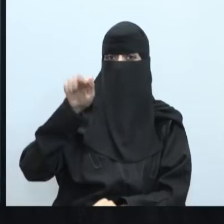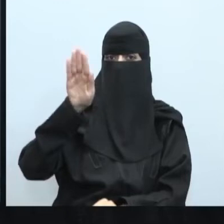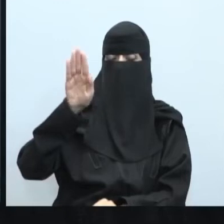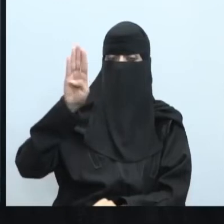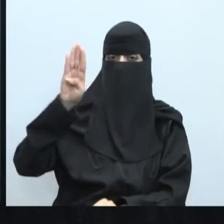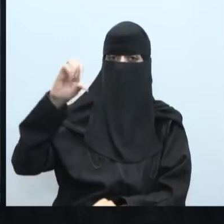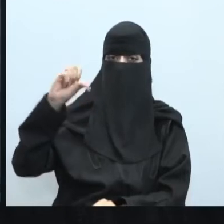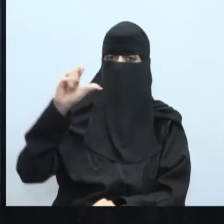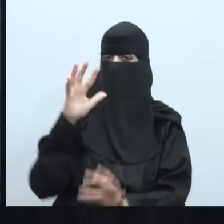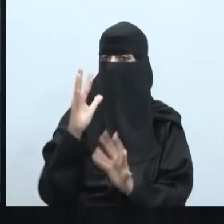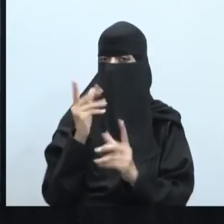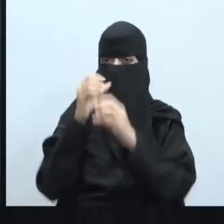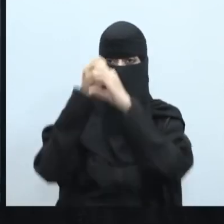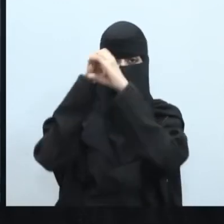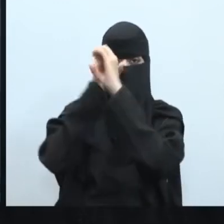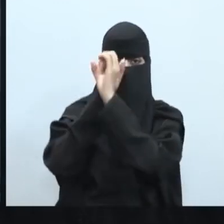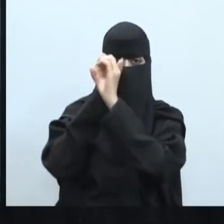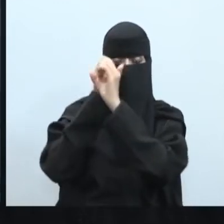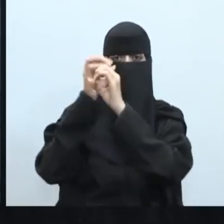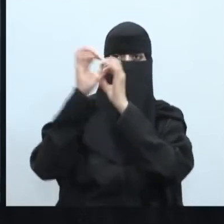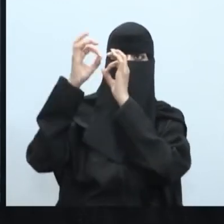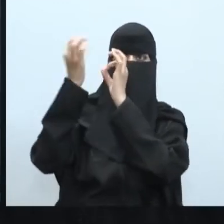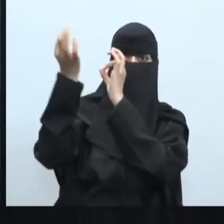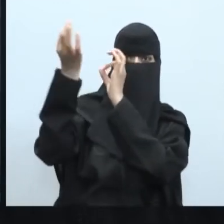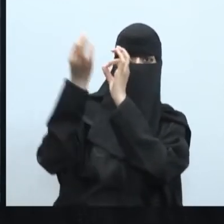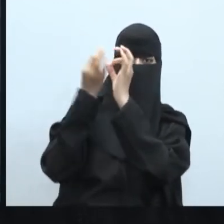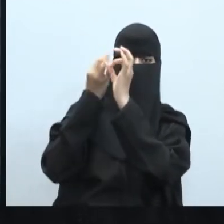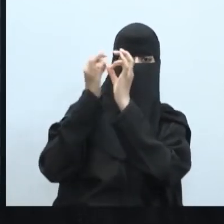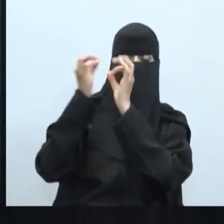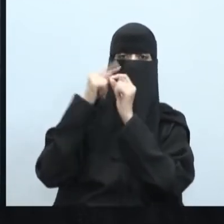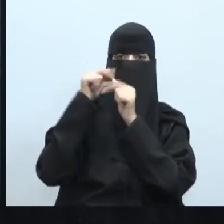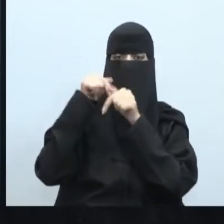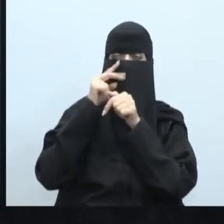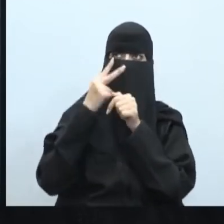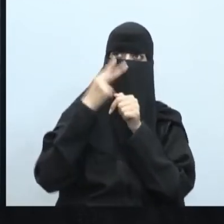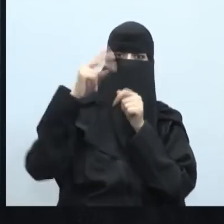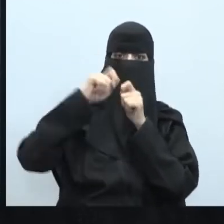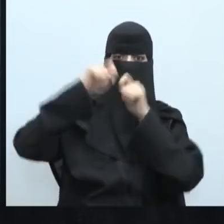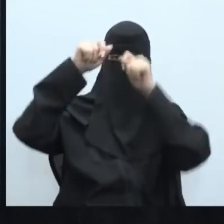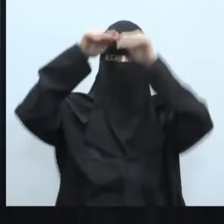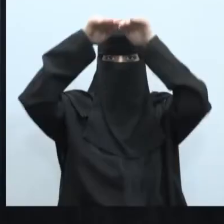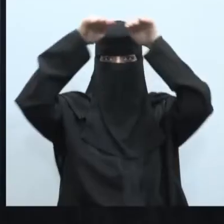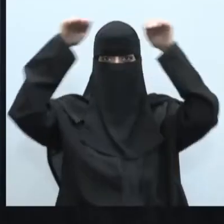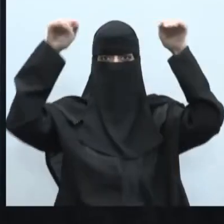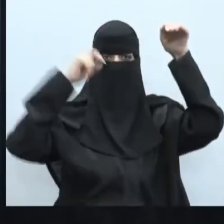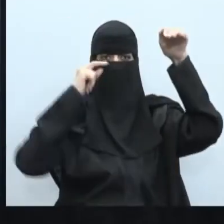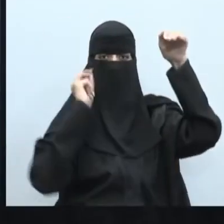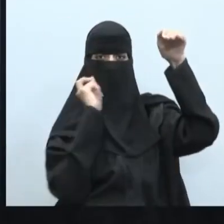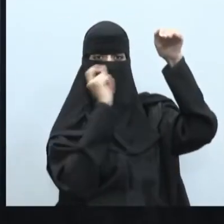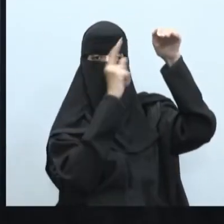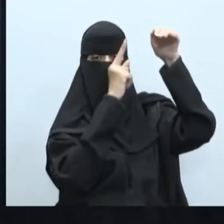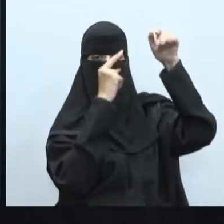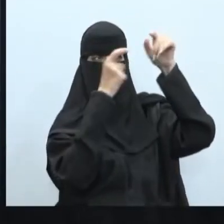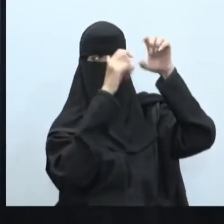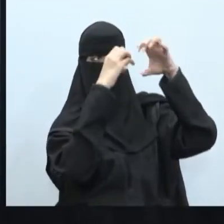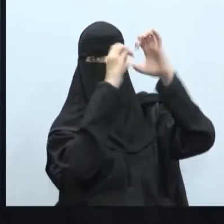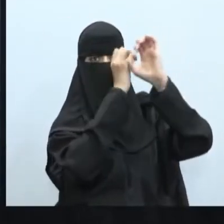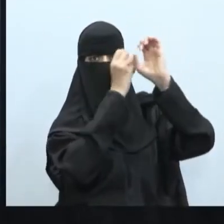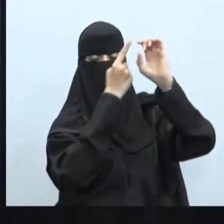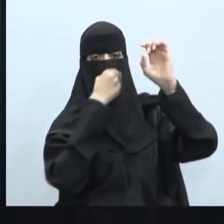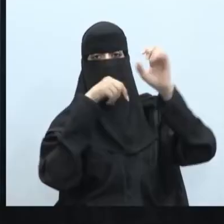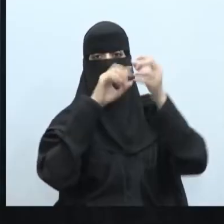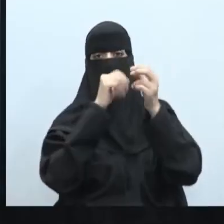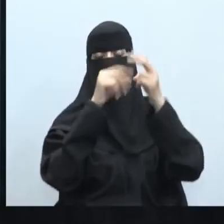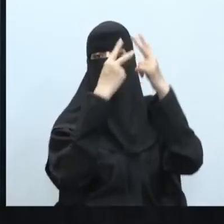أحسنتم يستخدموا في التقريب ومشاهدة الأجرام السماوية سواء كانت نجوما أو